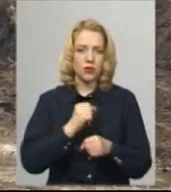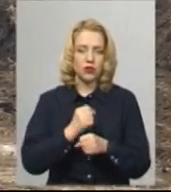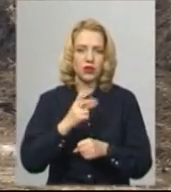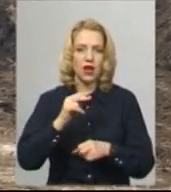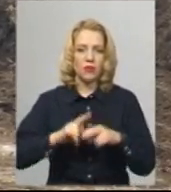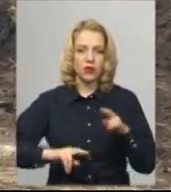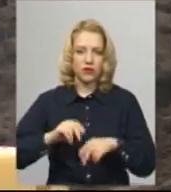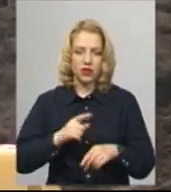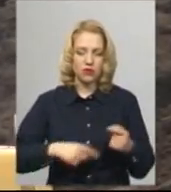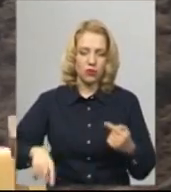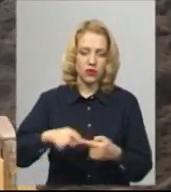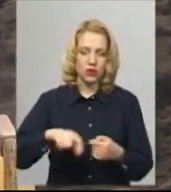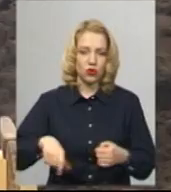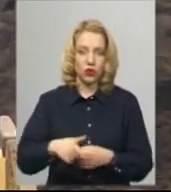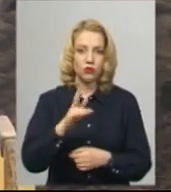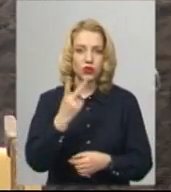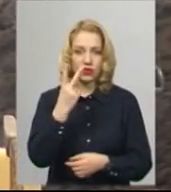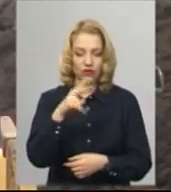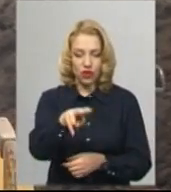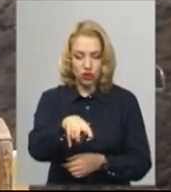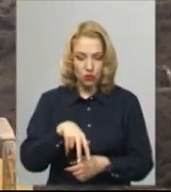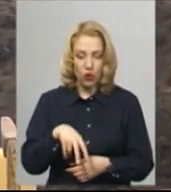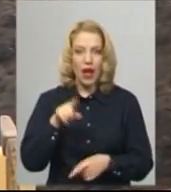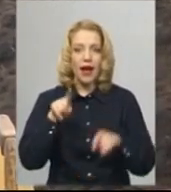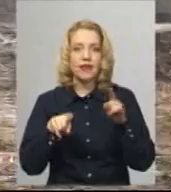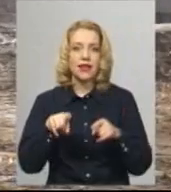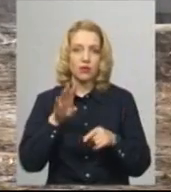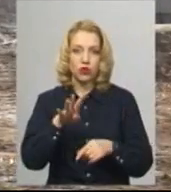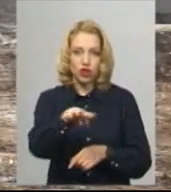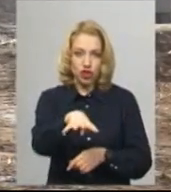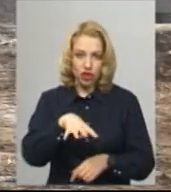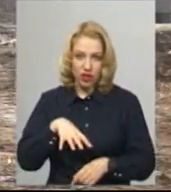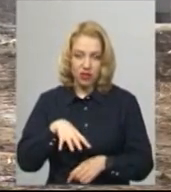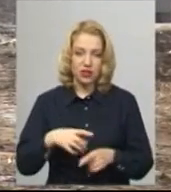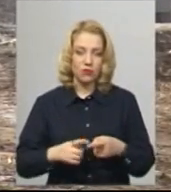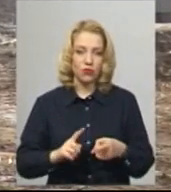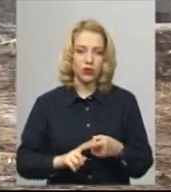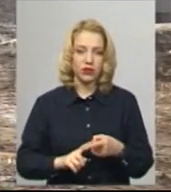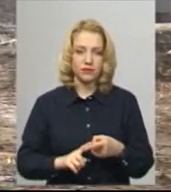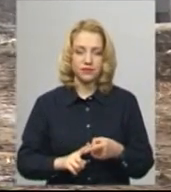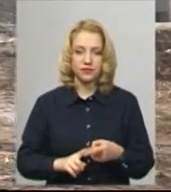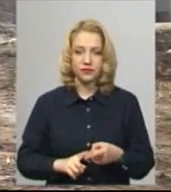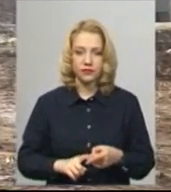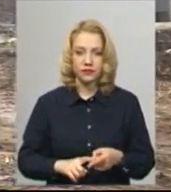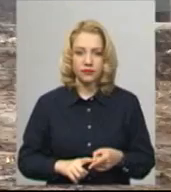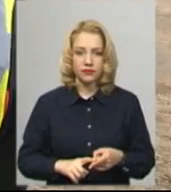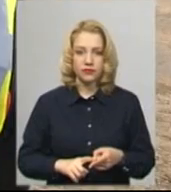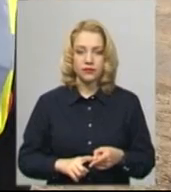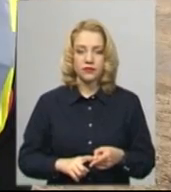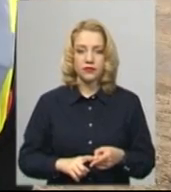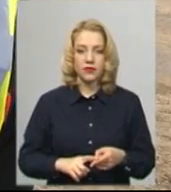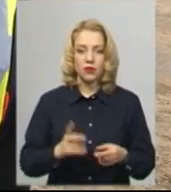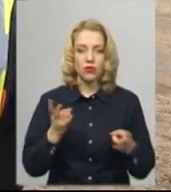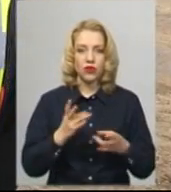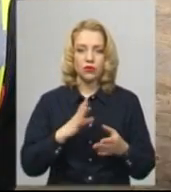на дві, а подекуди – на чотири смуги. Окрім земельних робіт, працюють над облаштуванням водовідведення, каже виконроб компанії-підрядника Анатолій Островський.